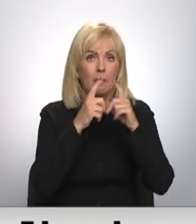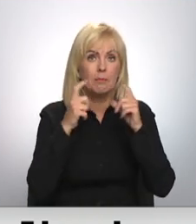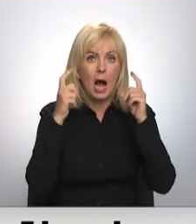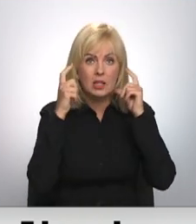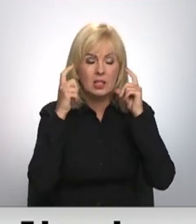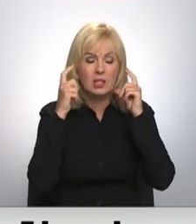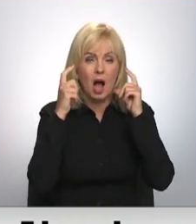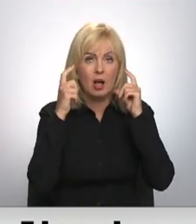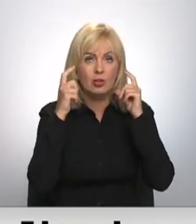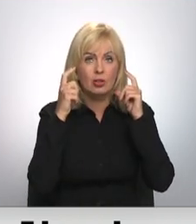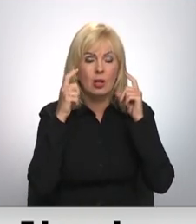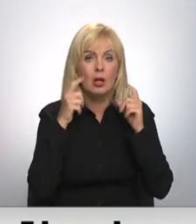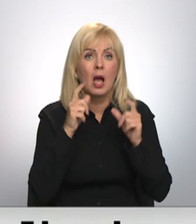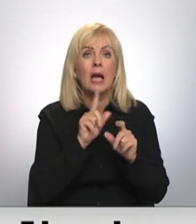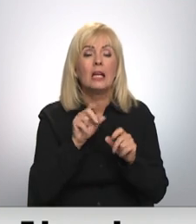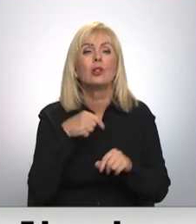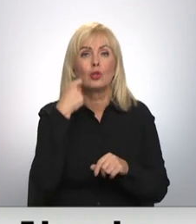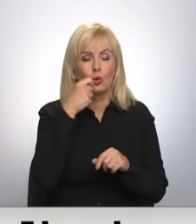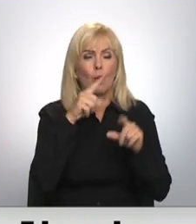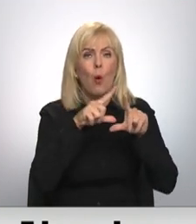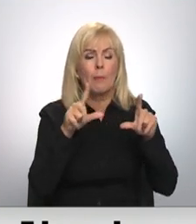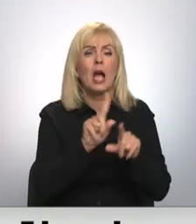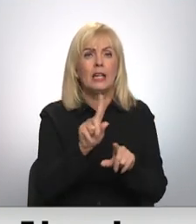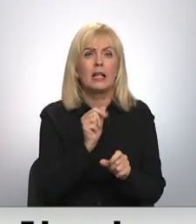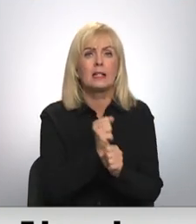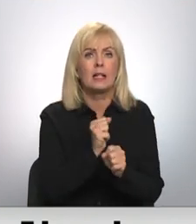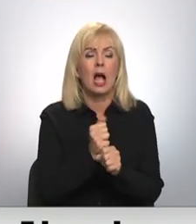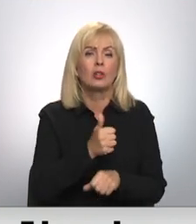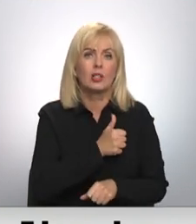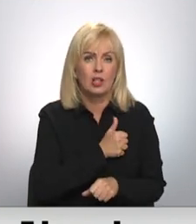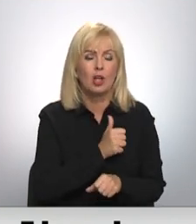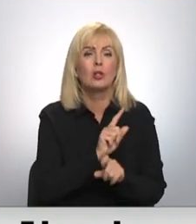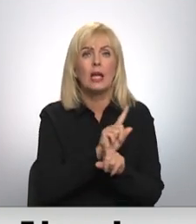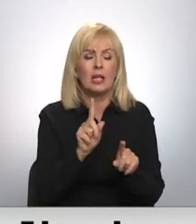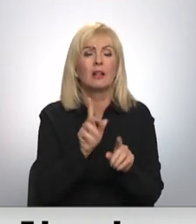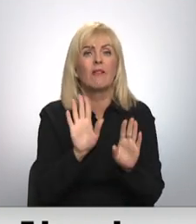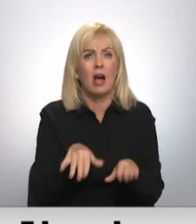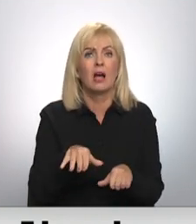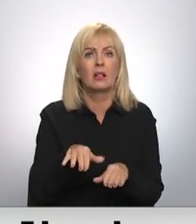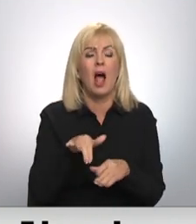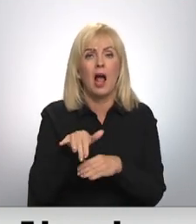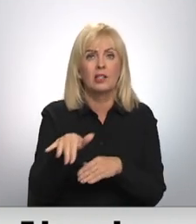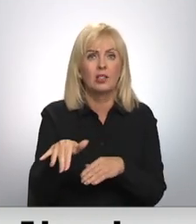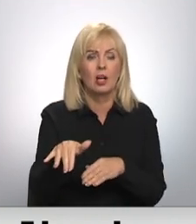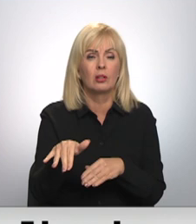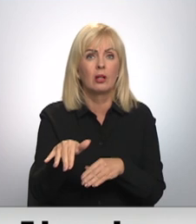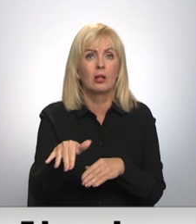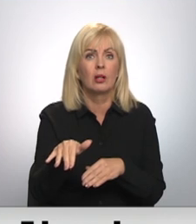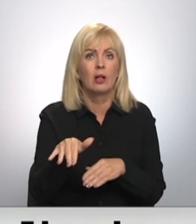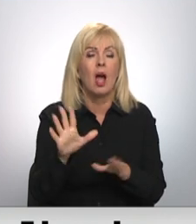un tais. Ir zobārsniecības, kas strādās sestdienās. Ir, kurā iziet. Bet ja naktī?